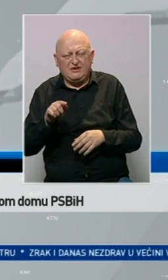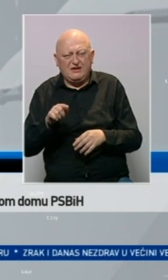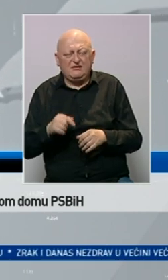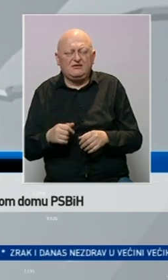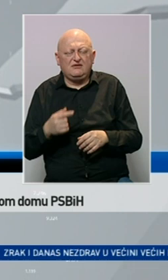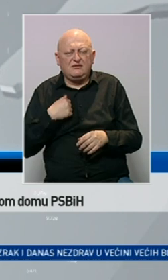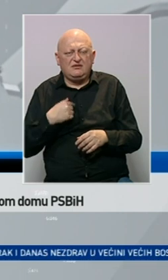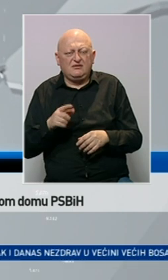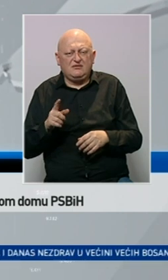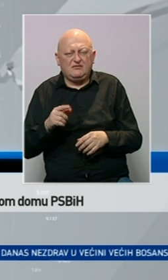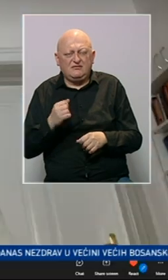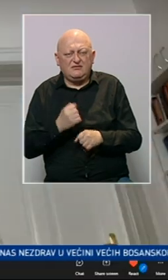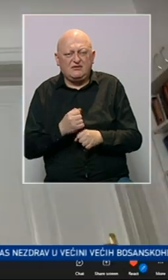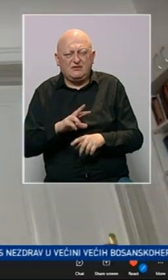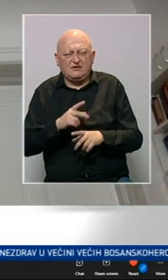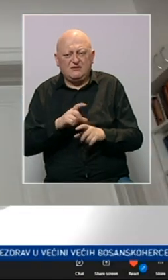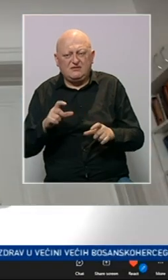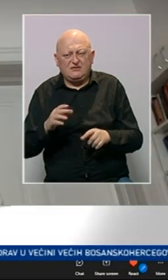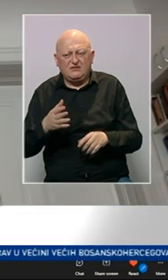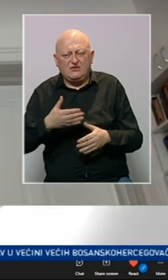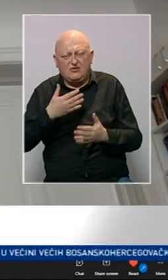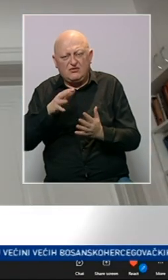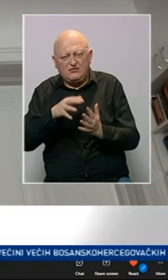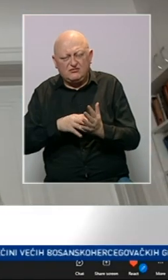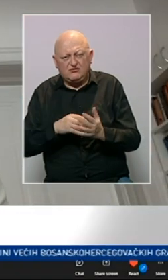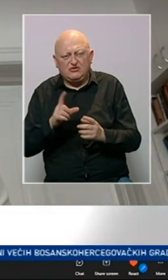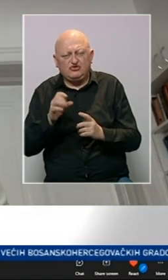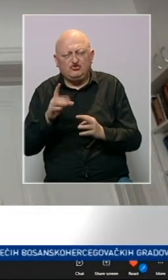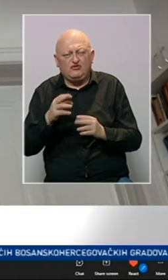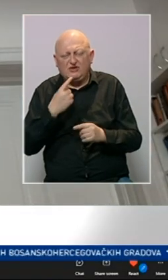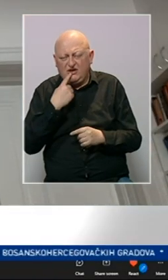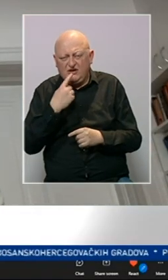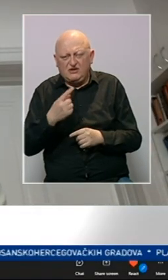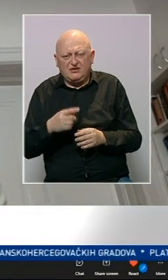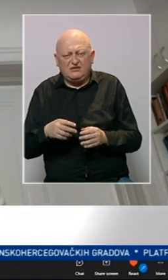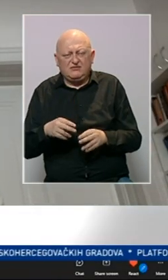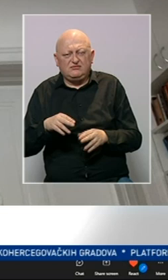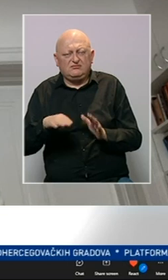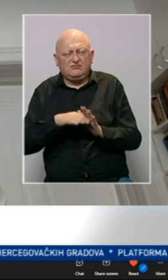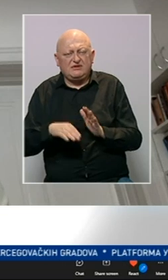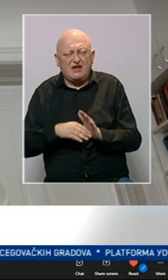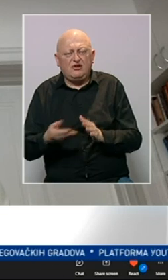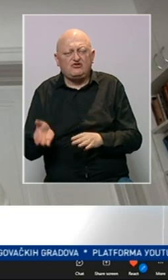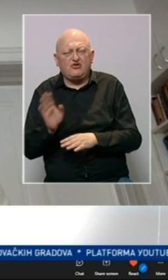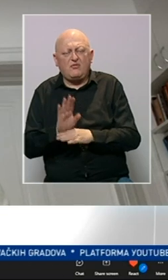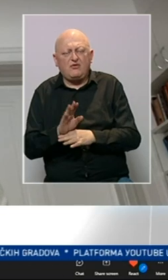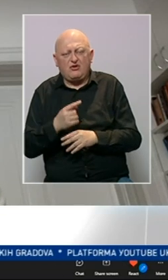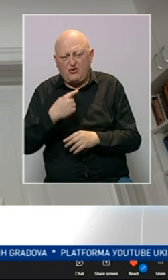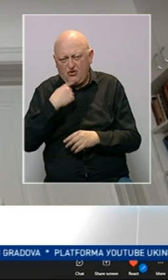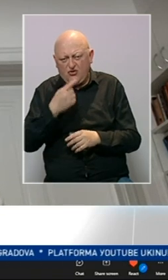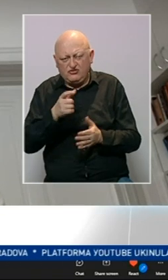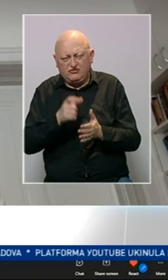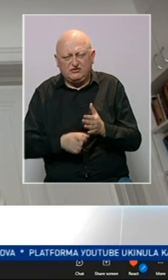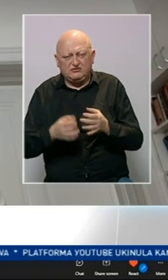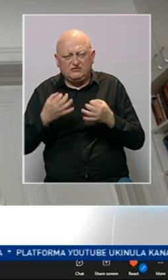da se normalize radi istucije. A onda smo pročitali ponovo izjave Čovića koji kaže legitimno predstavljanje i govori o